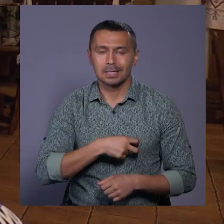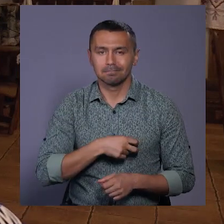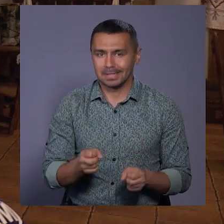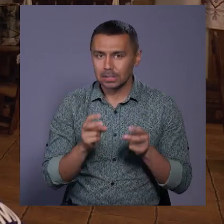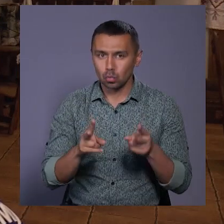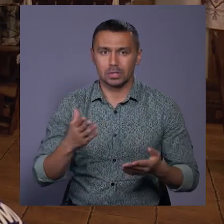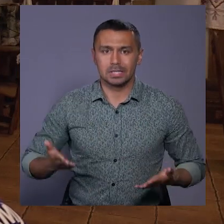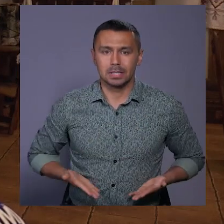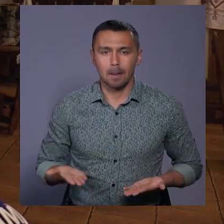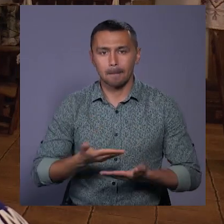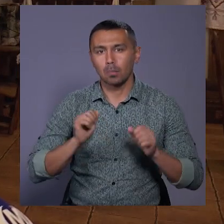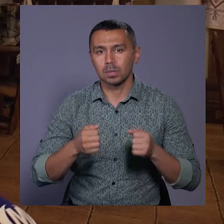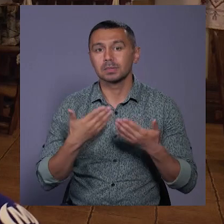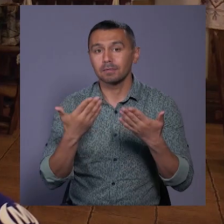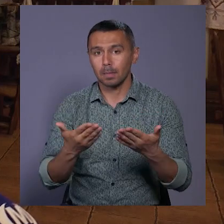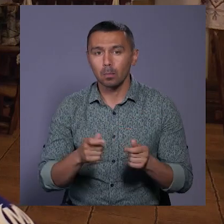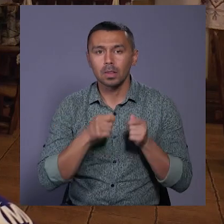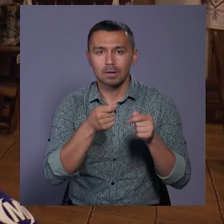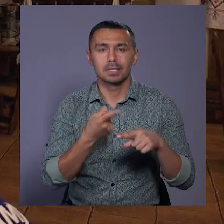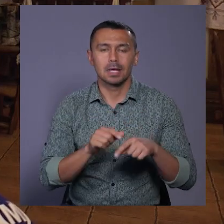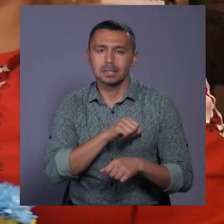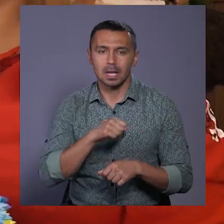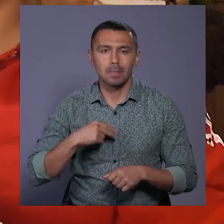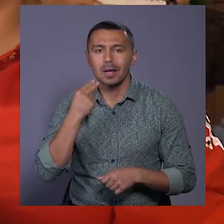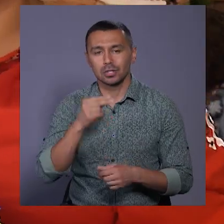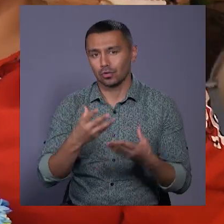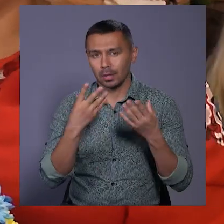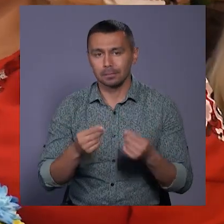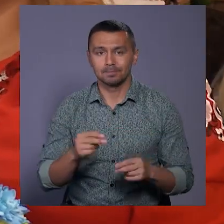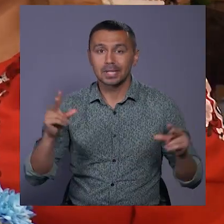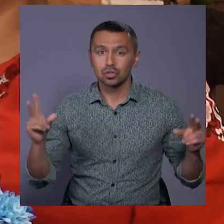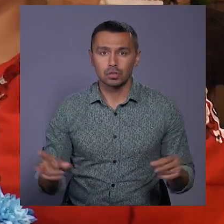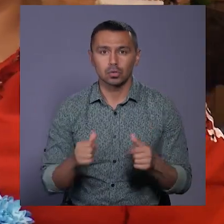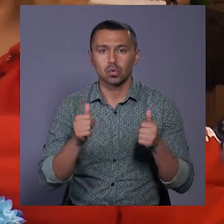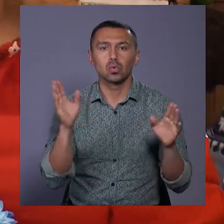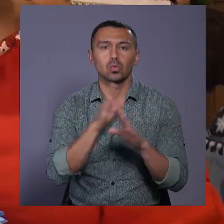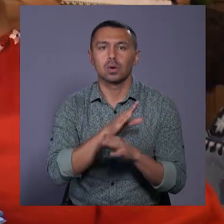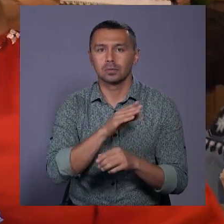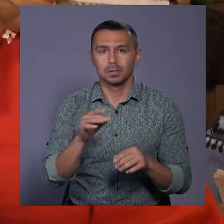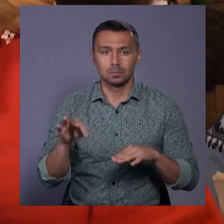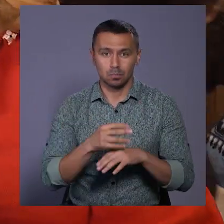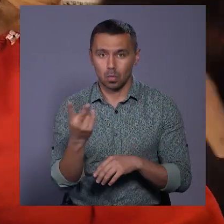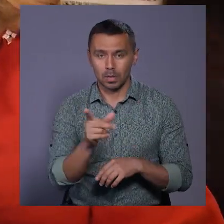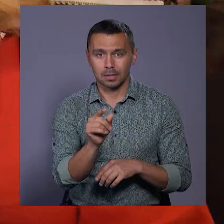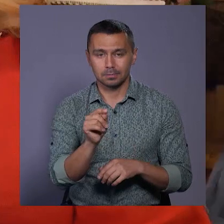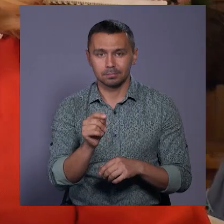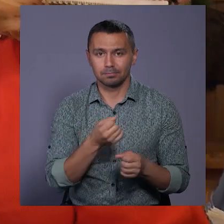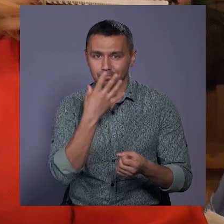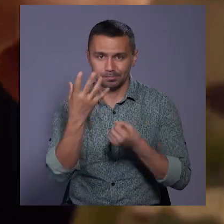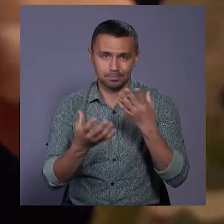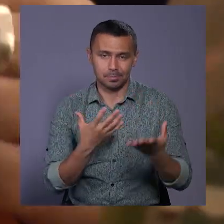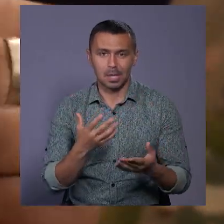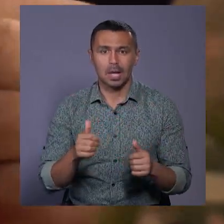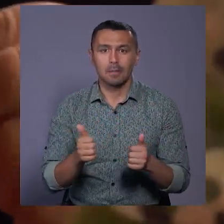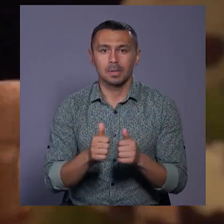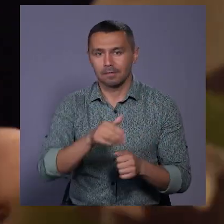життям, і ми можемо з вами подарувати їм цей найкращий день. На щастя та хорошу долю молодят заквітчують вінками. Під весільною